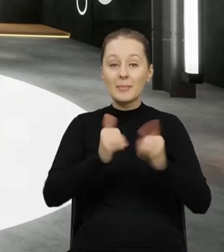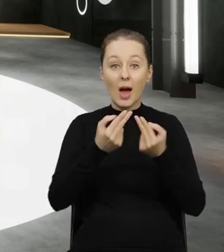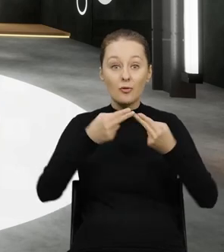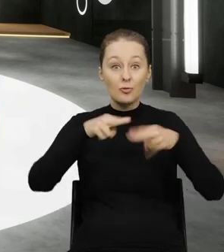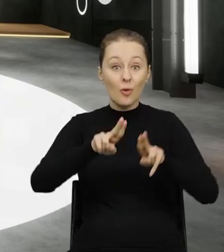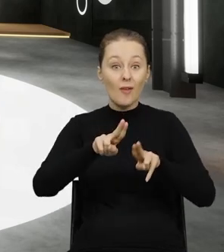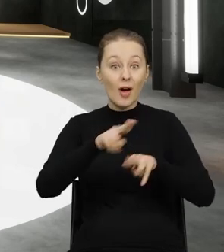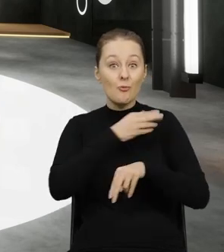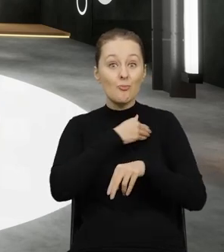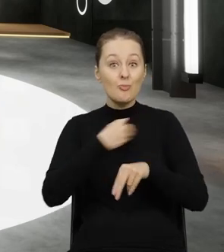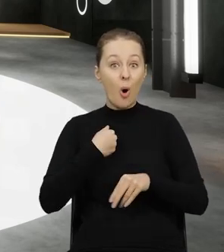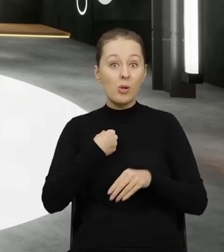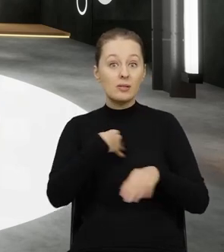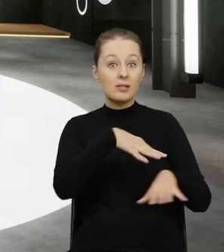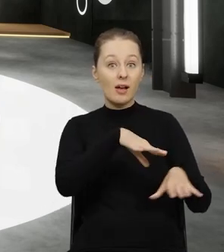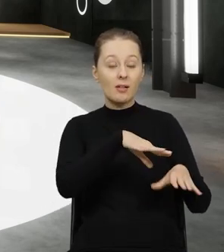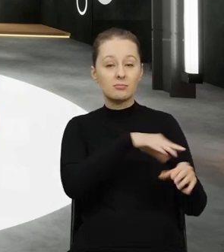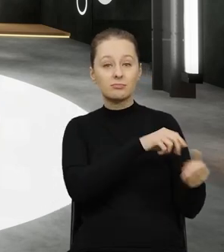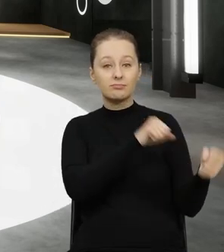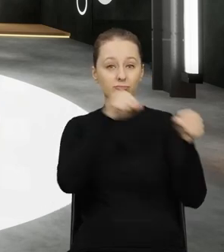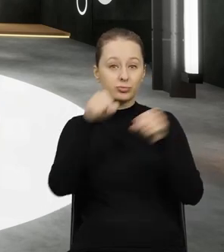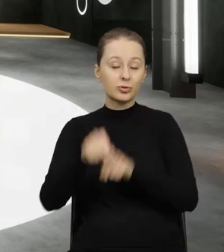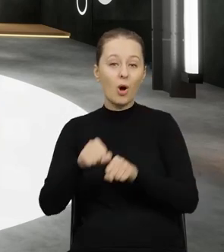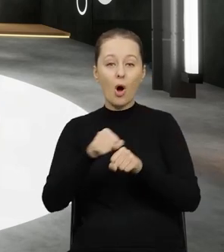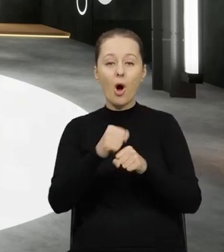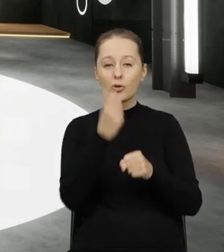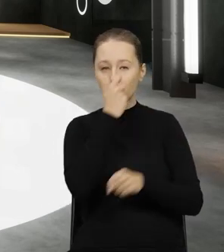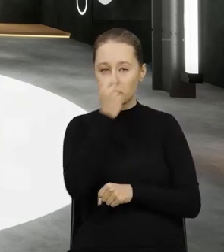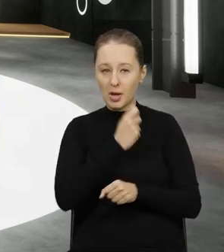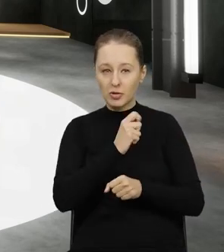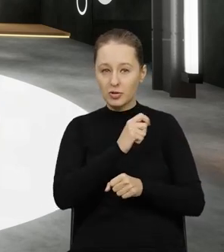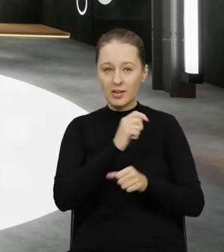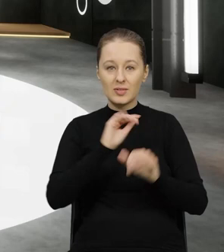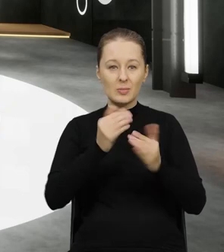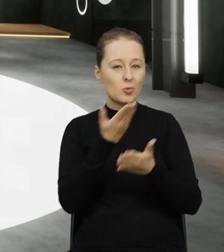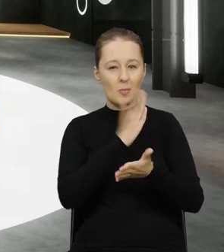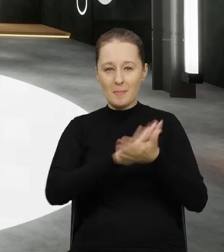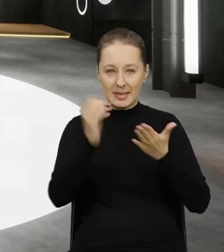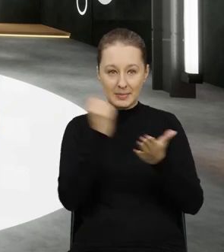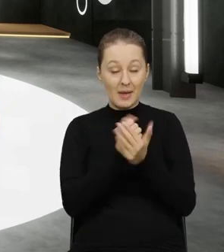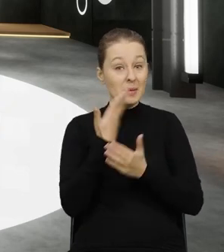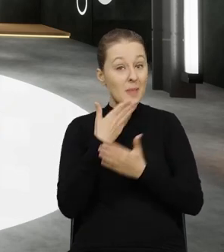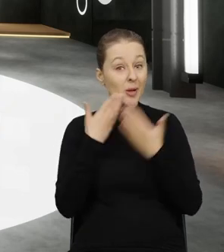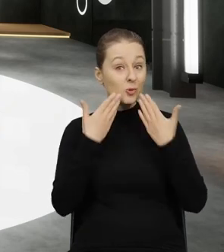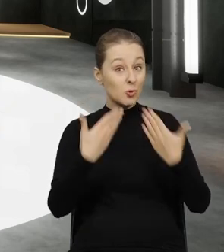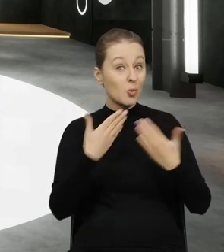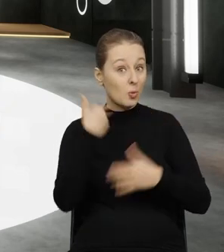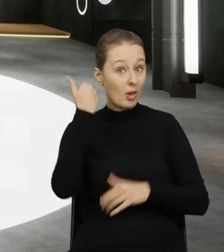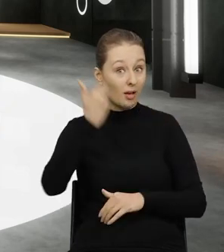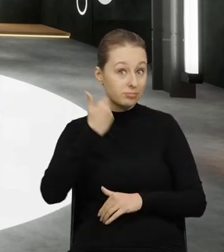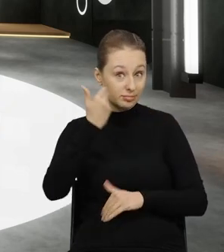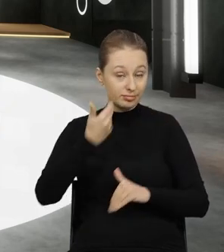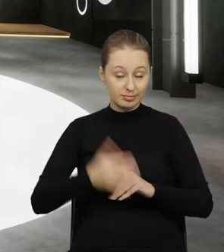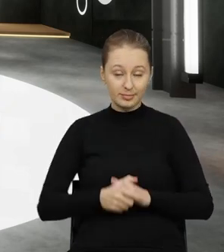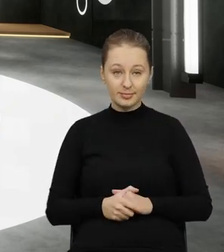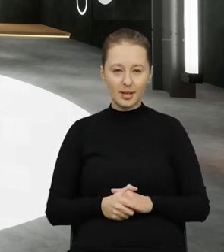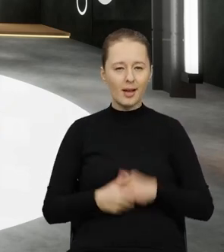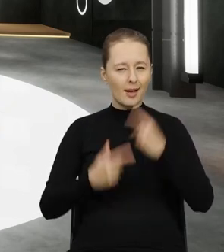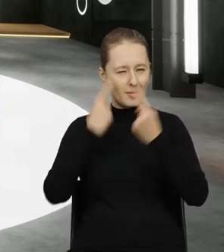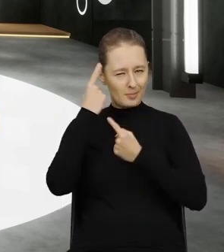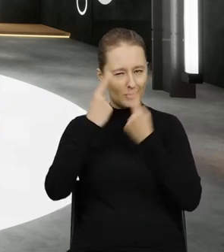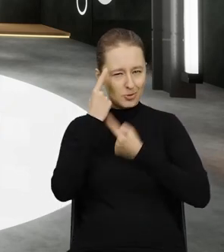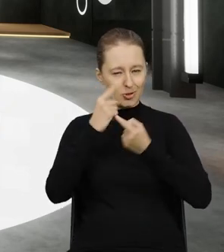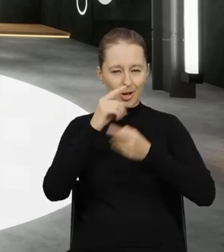wprowadzić do Polski odpady w sposób nielegalny bardzo dziękuję za te wypowiedzi